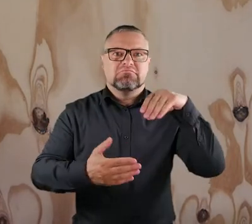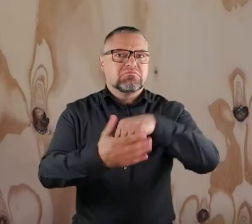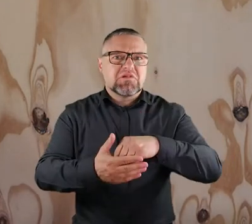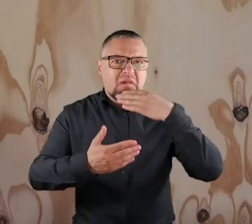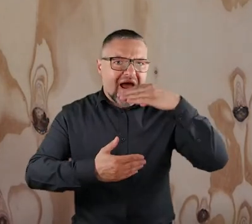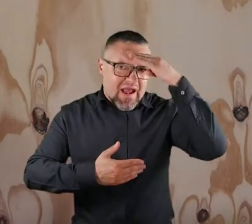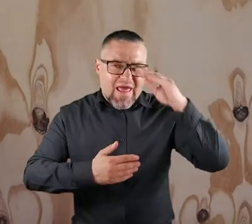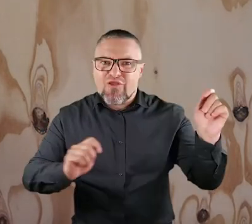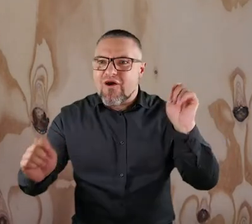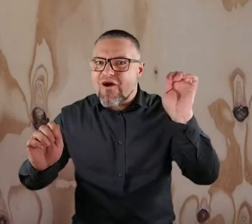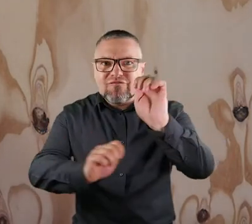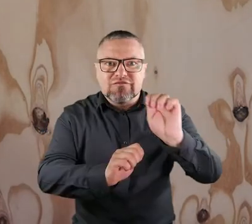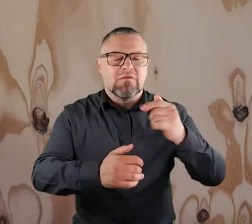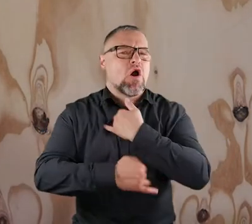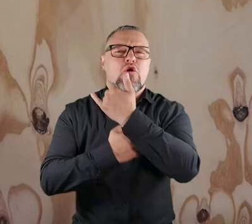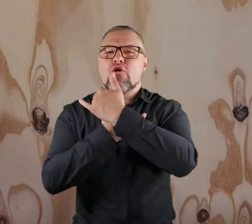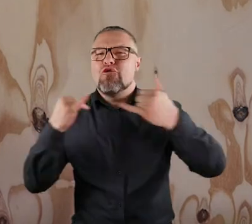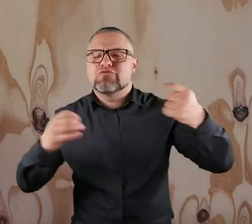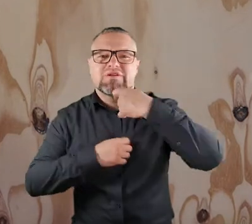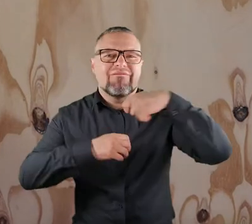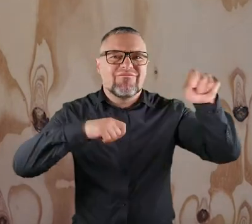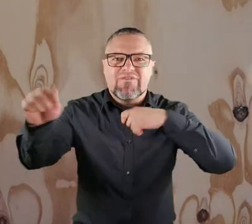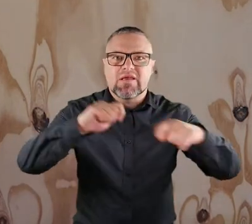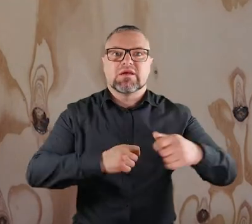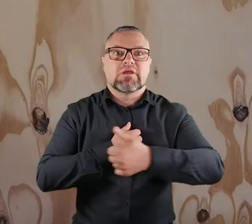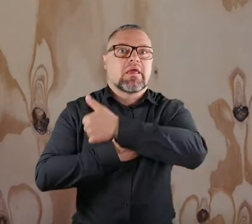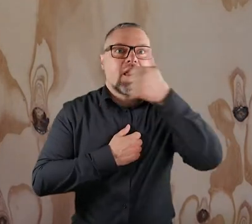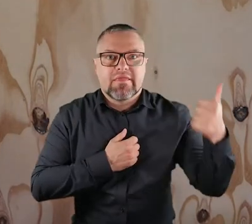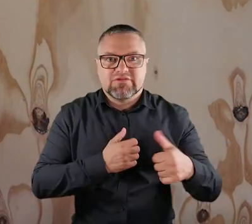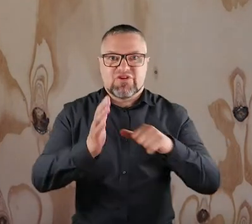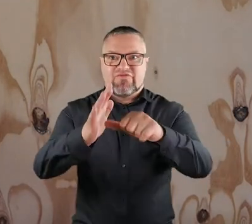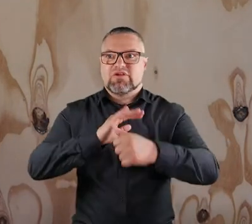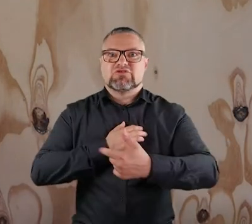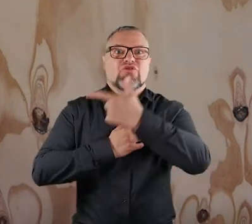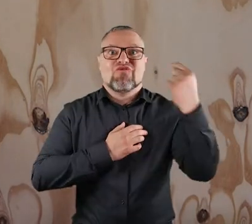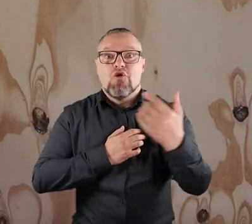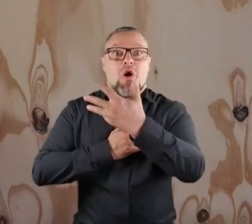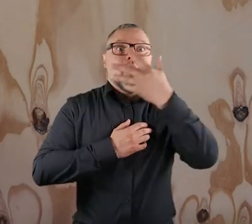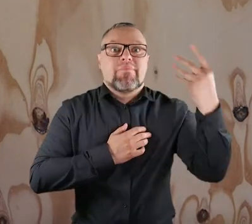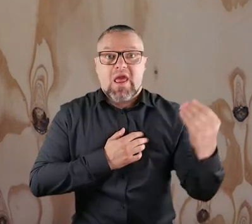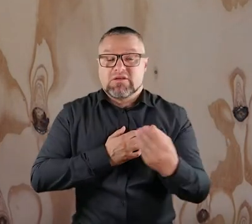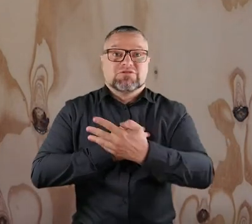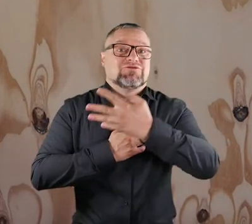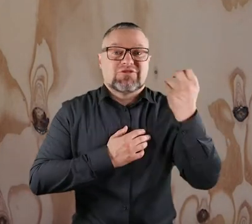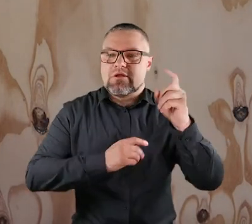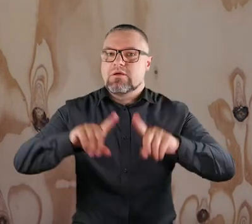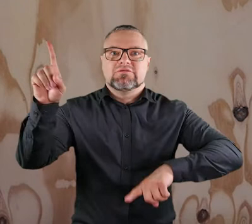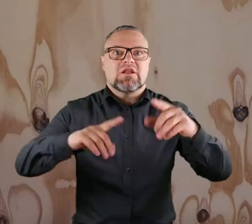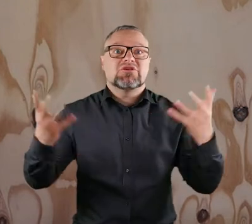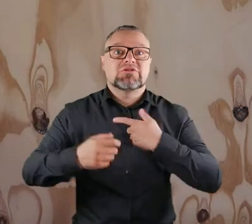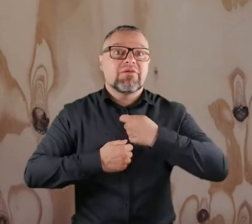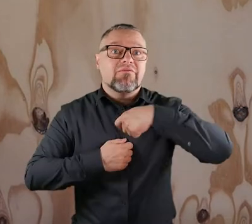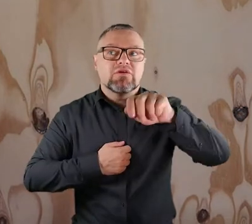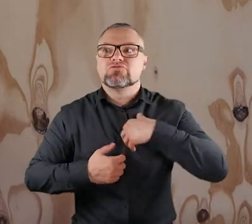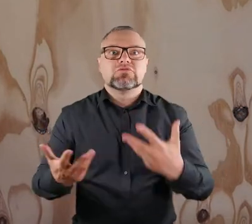z wyjazdów różnego typu. Są to wycieczki jednodniowe, dwudniowe, pięciodniowe, czterodniowe, w zależności od tego, gdzie